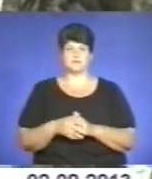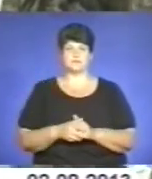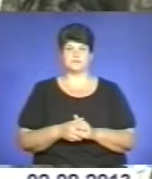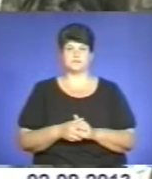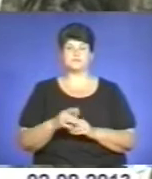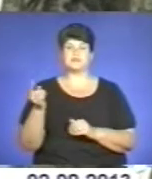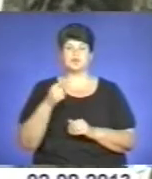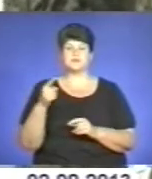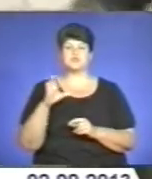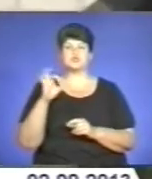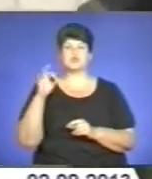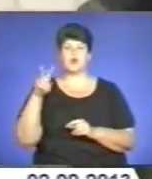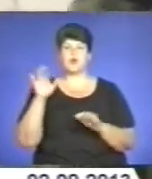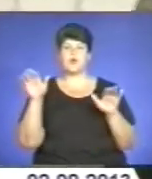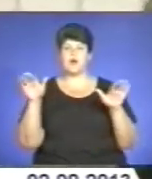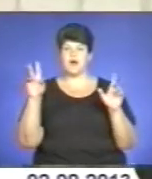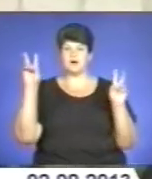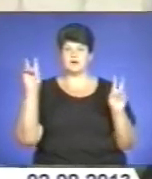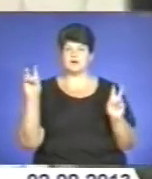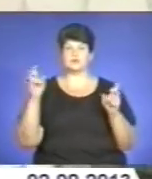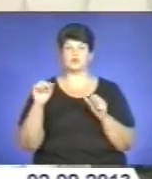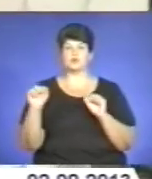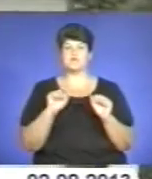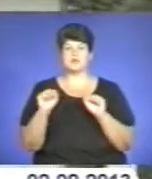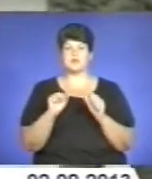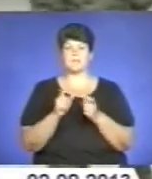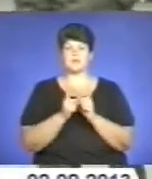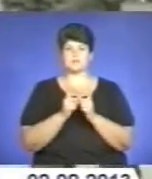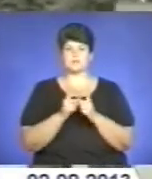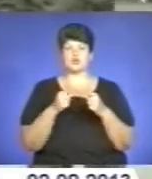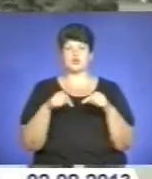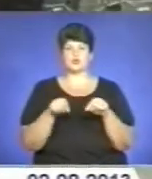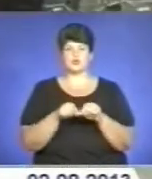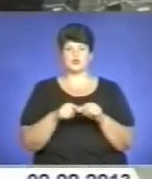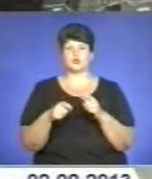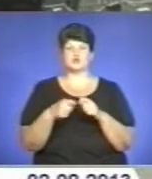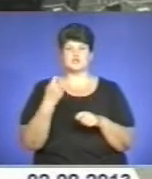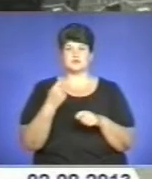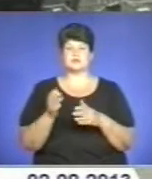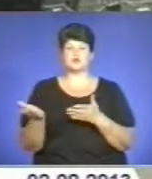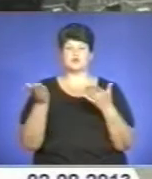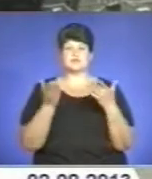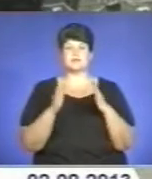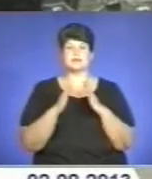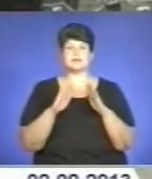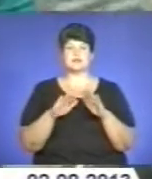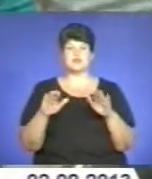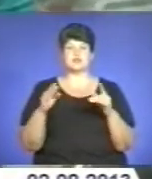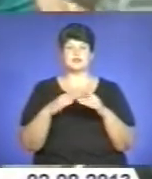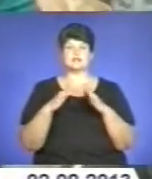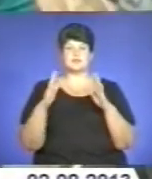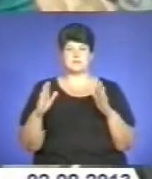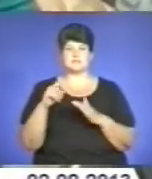Тернопільських соколят із спеціального підрозділу управління боротьби з організованою злочинністю обласної міліції запросили до дитячого табору на Збарашчині.